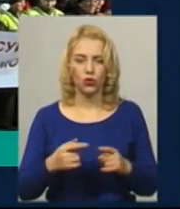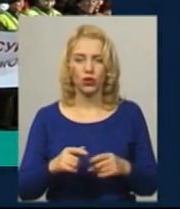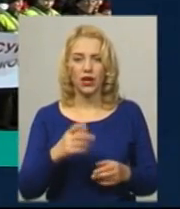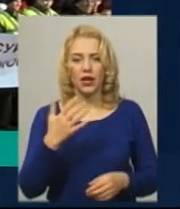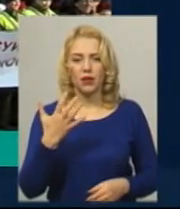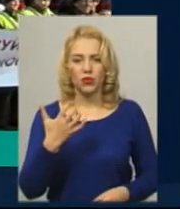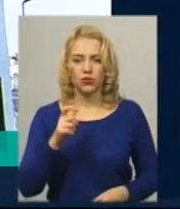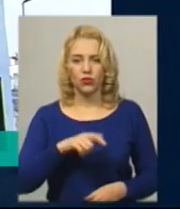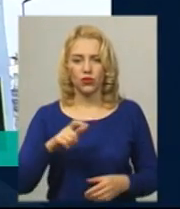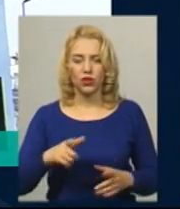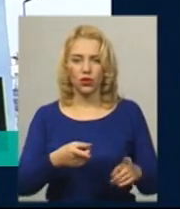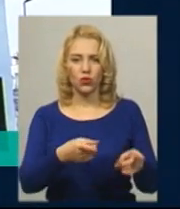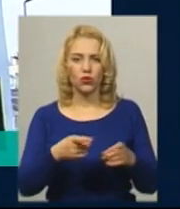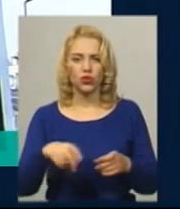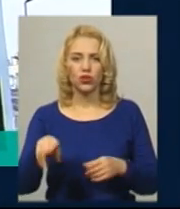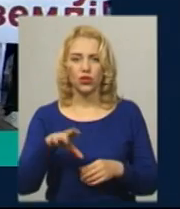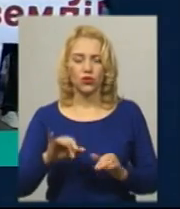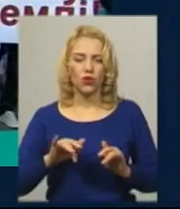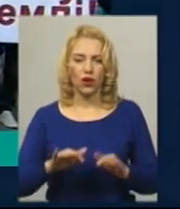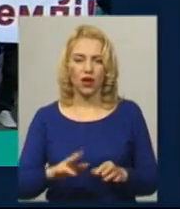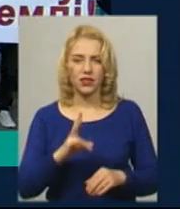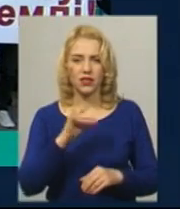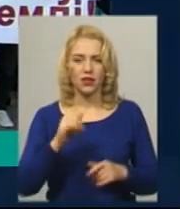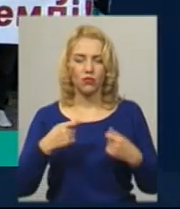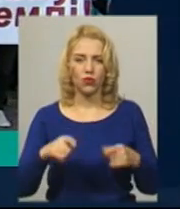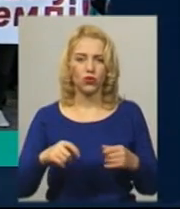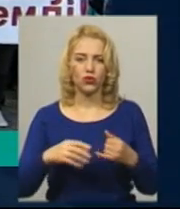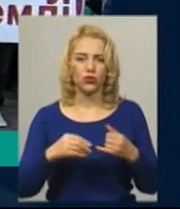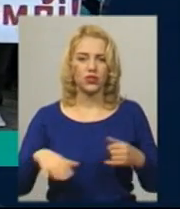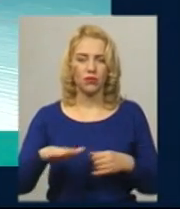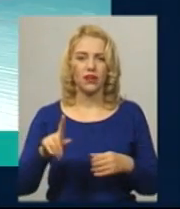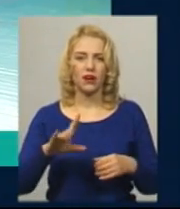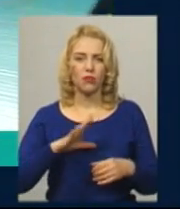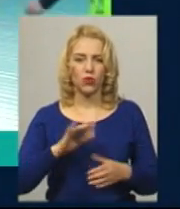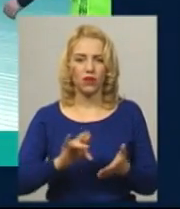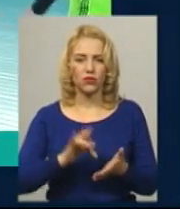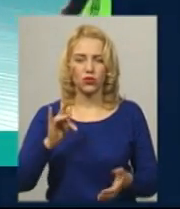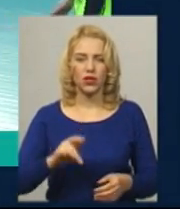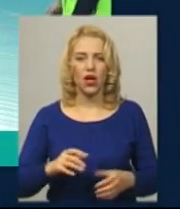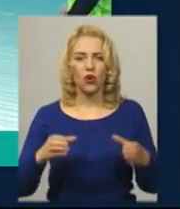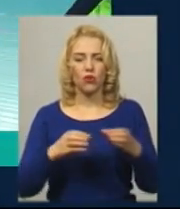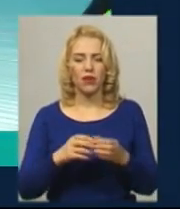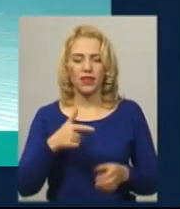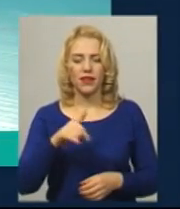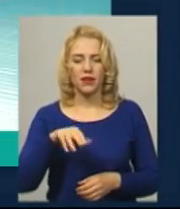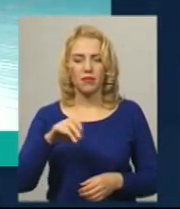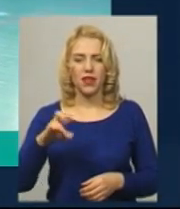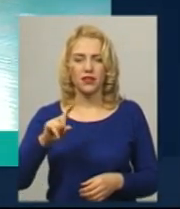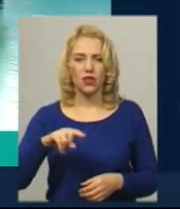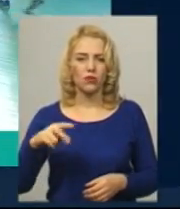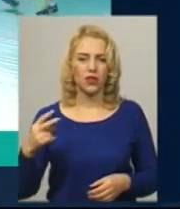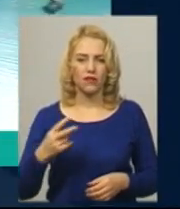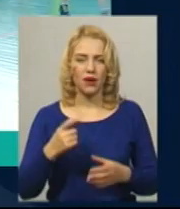Хмельниччини долучилися до акції «Ні продажу землі», яка відбулася сьогодні у столиці. Команда гімназії номер два перемогла у 72